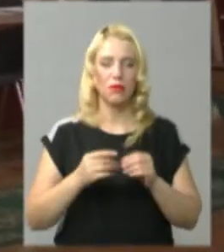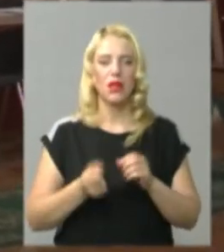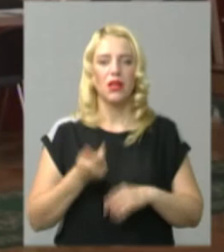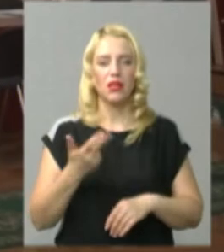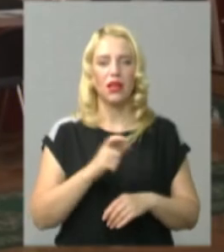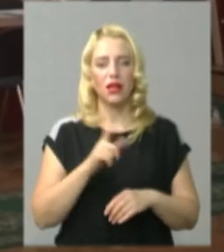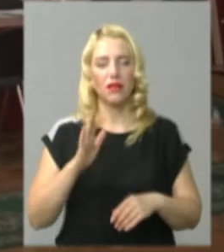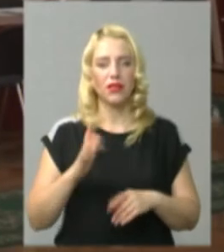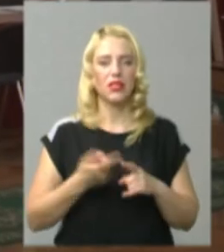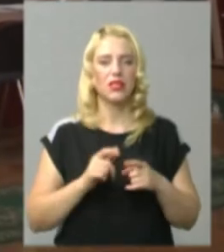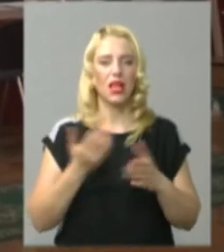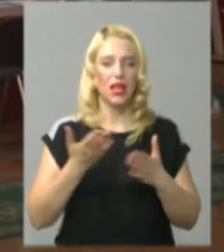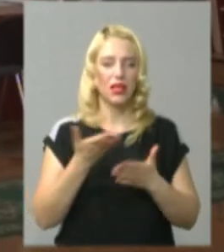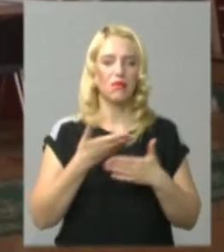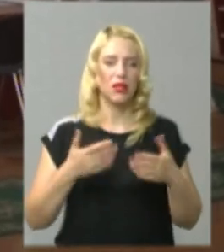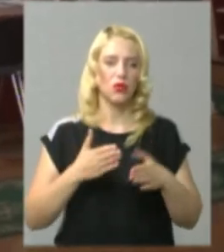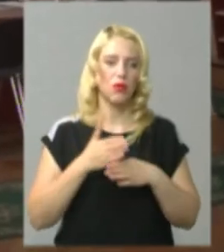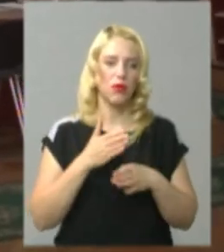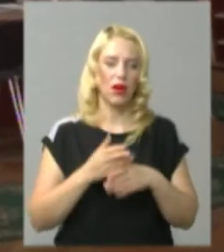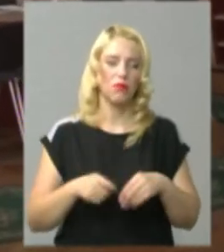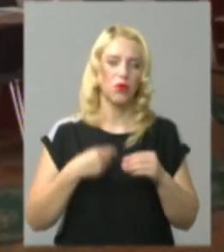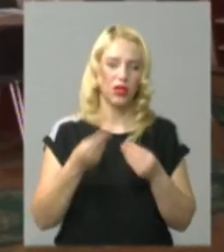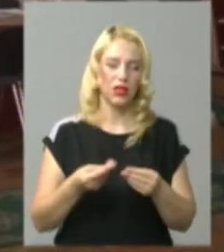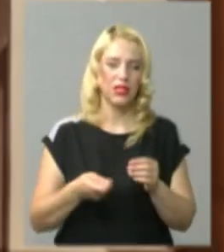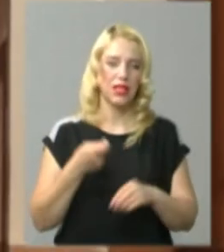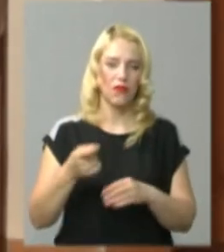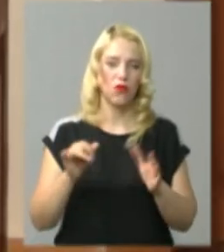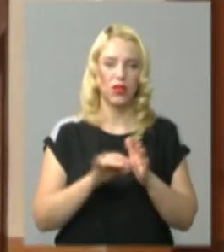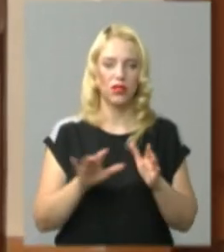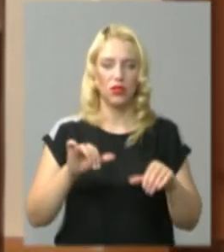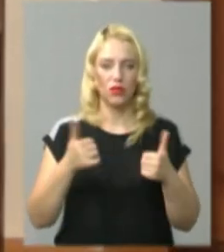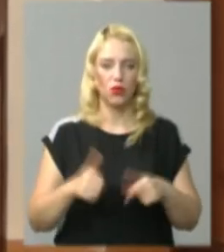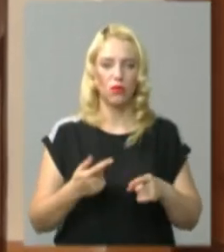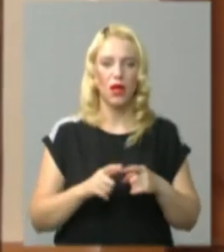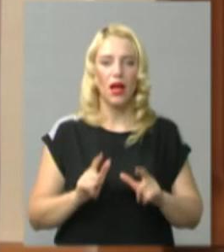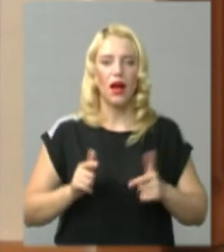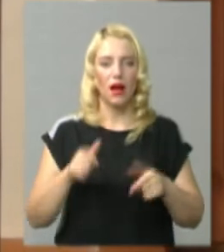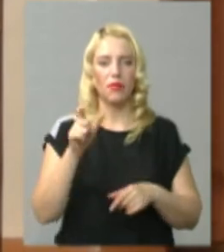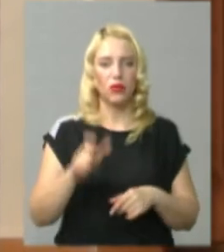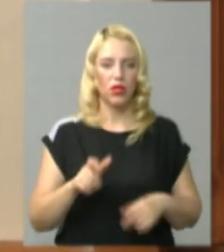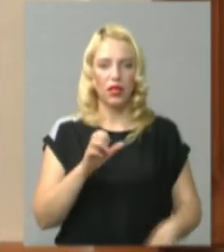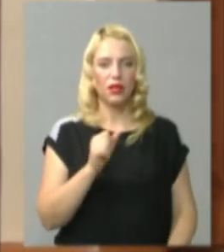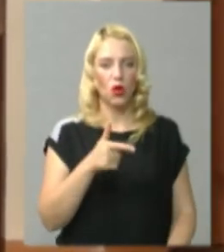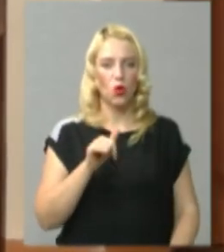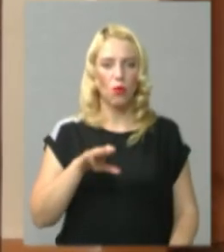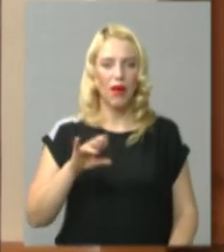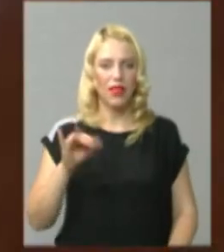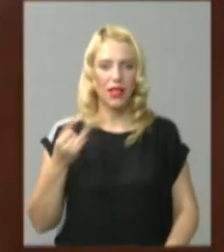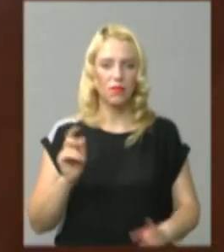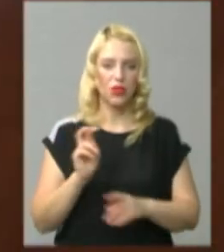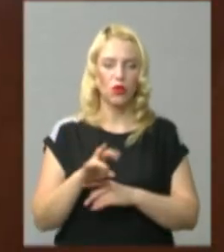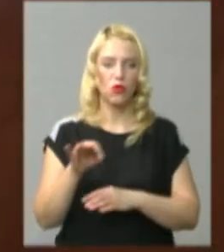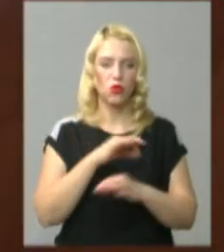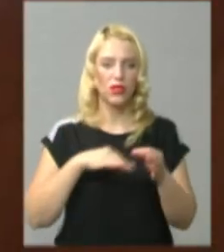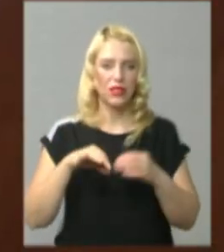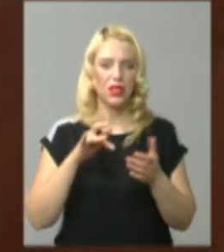декілька хвилин, за якими ми допомагаємо їм подати заявку в електронній формі. Абітурієнт Олександр Гумений прийшов до консультаційного центру, аби